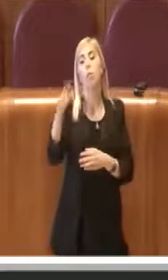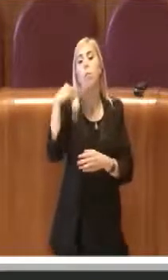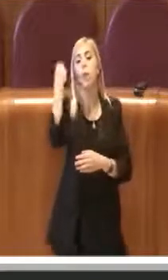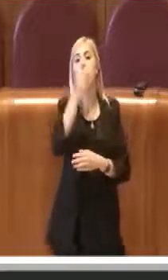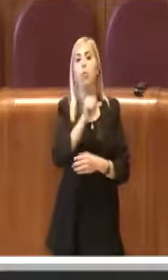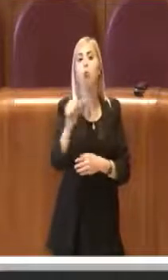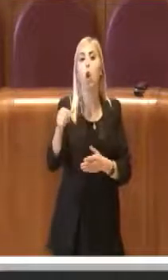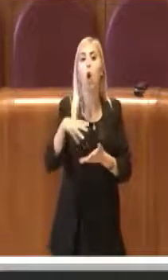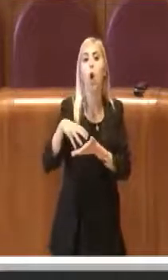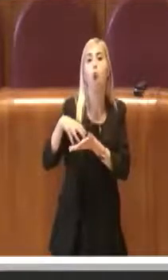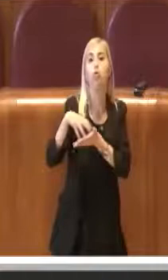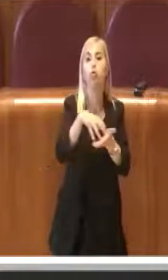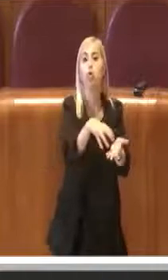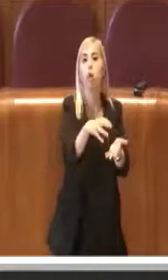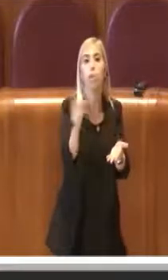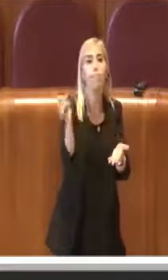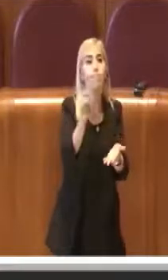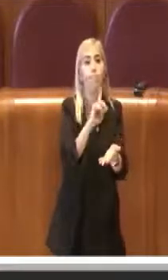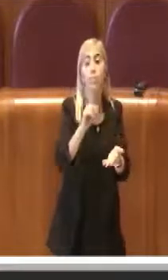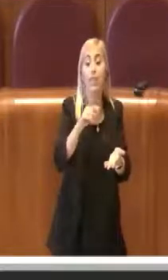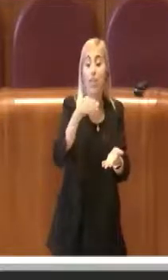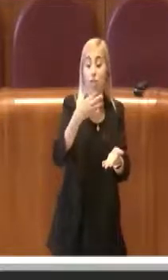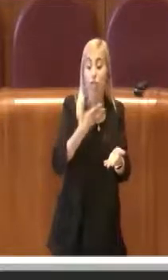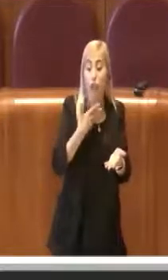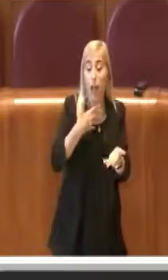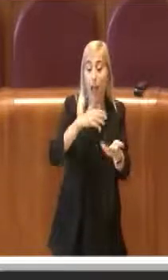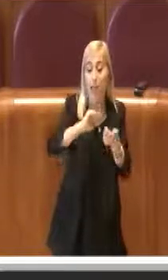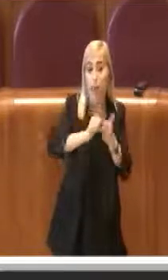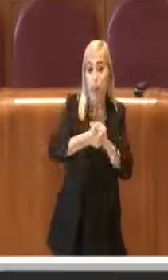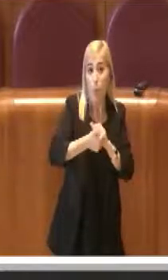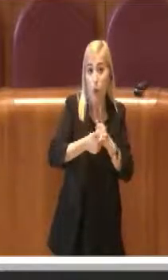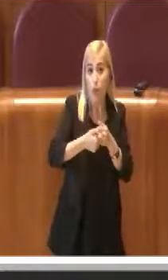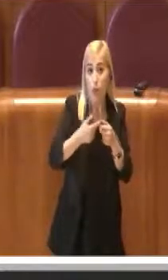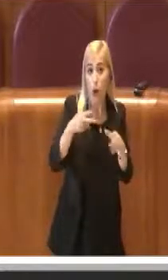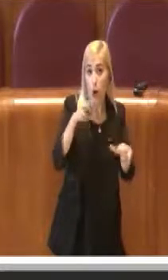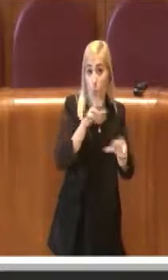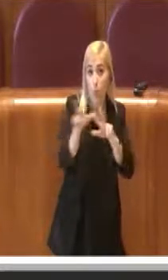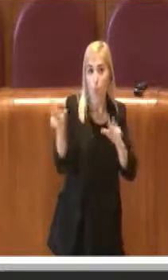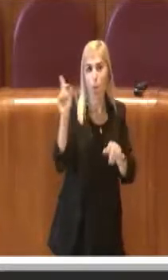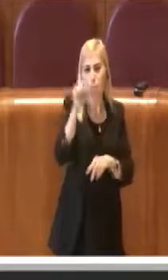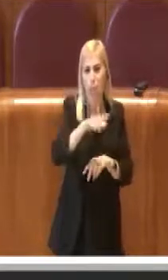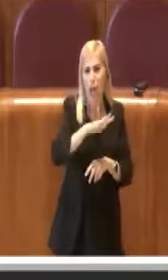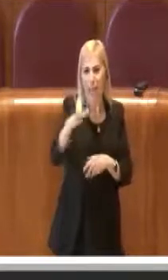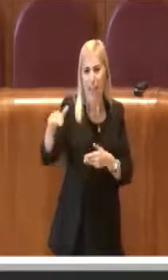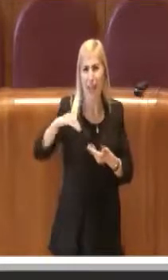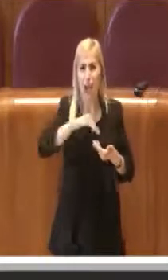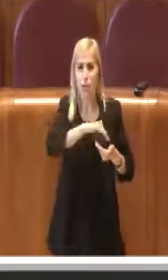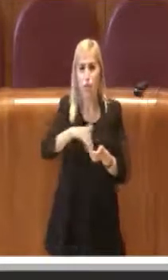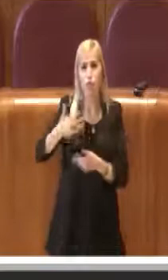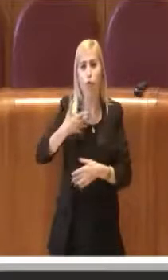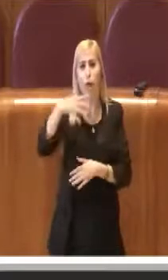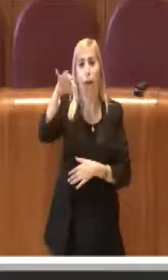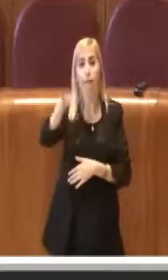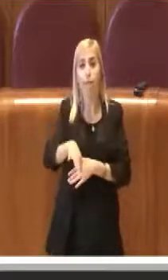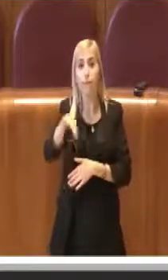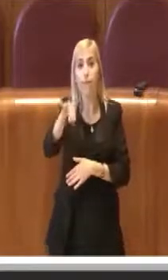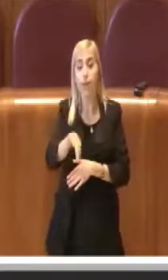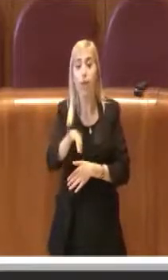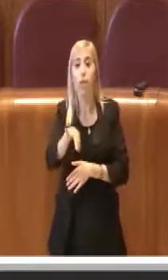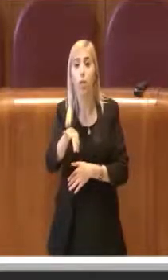concessionari degli impianti sportivi comunali ma anche alle tante associazioni che sono in affitto e quindi